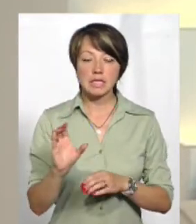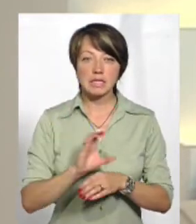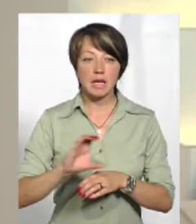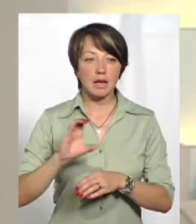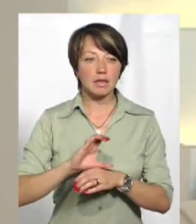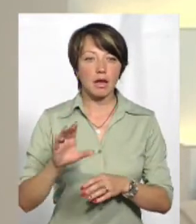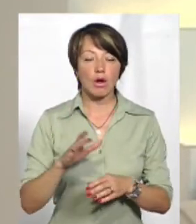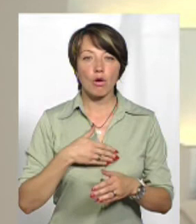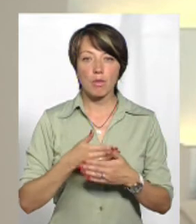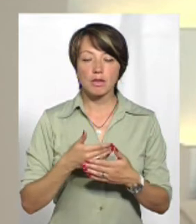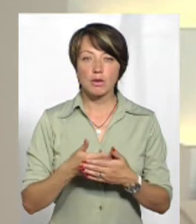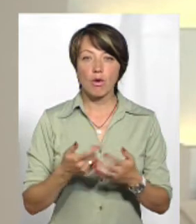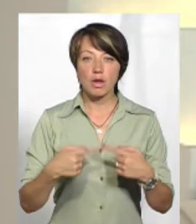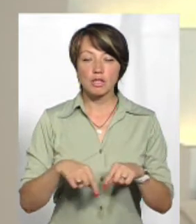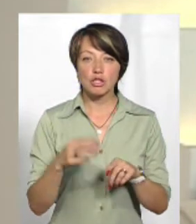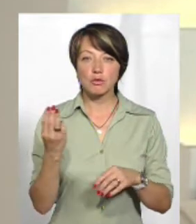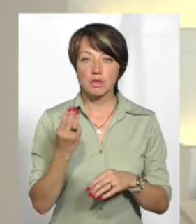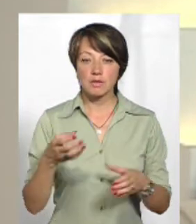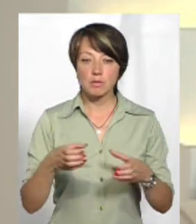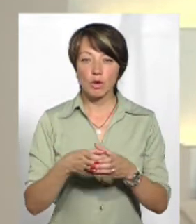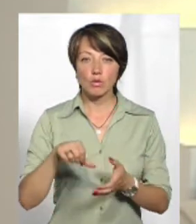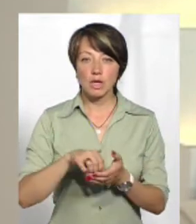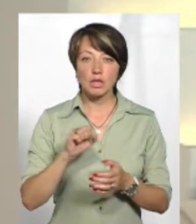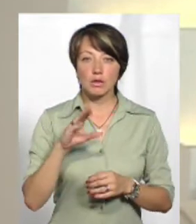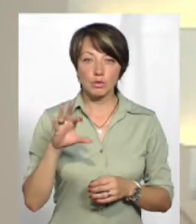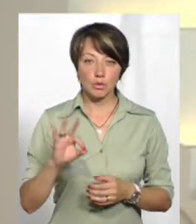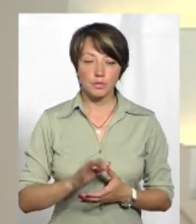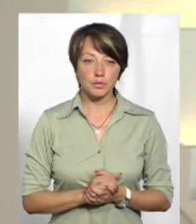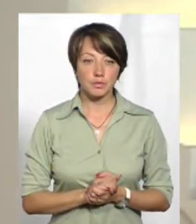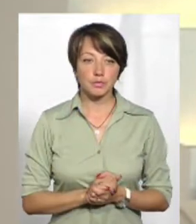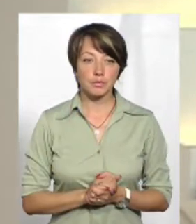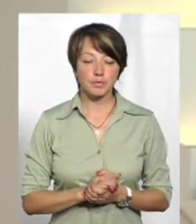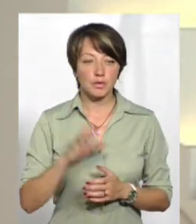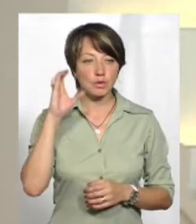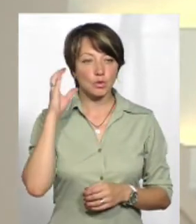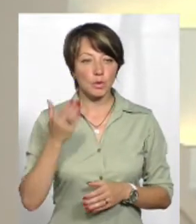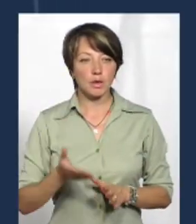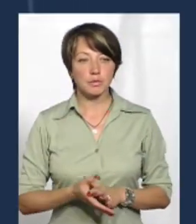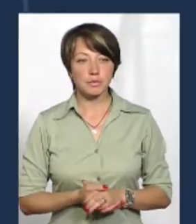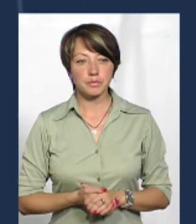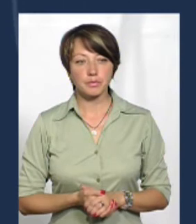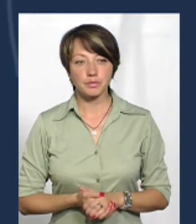громадської організації «Шепетівська спілка учасників бойових дій» в зоні АТО. Слухаємо її.